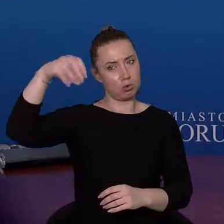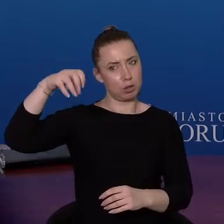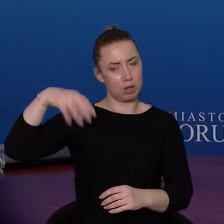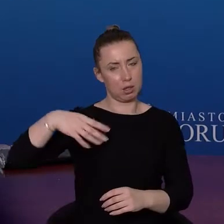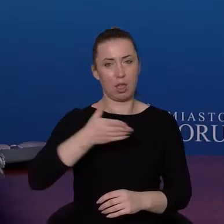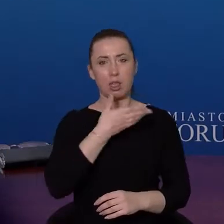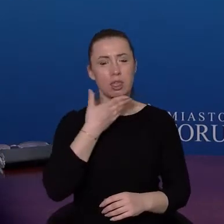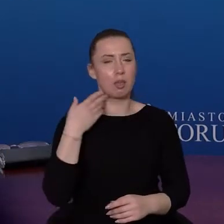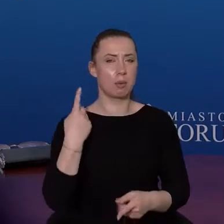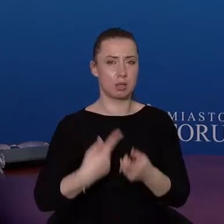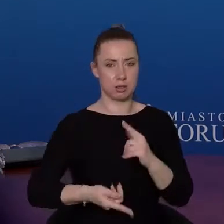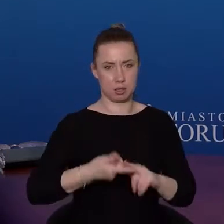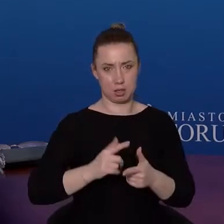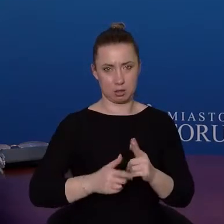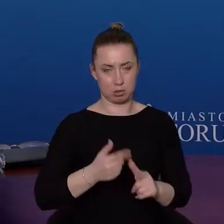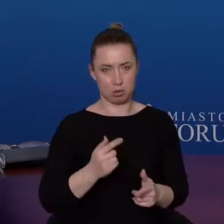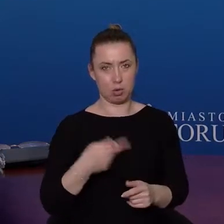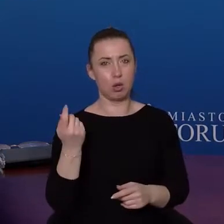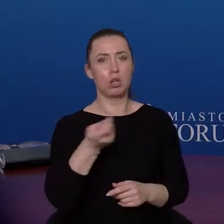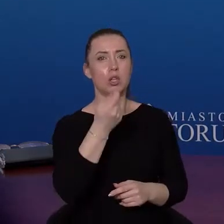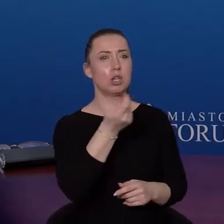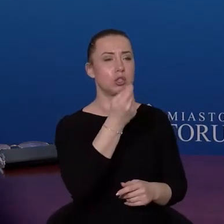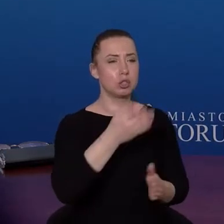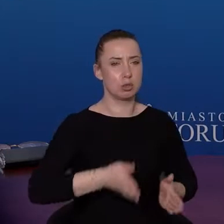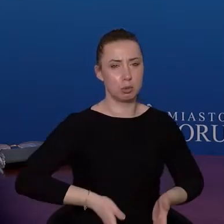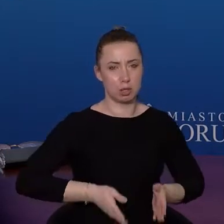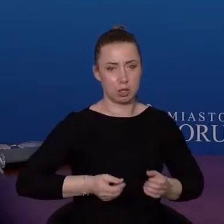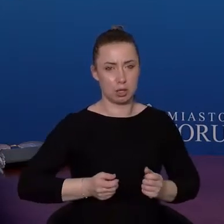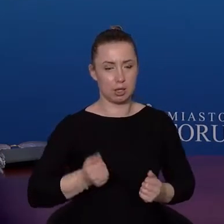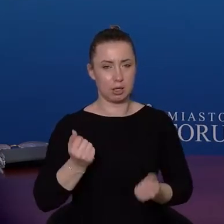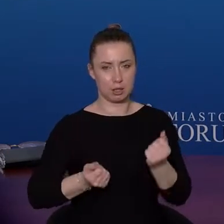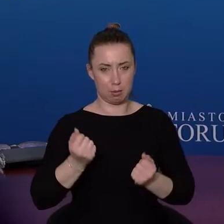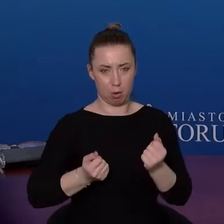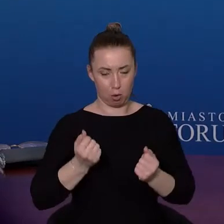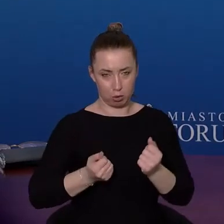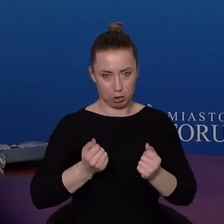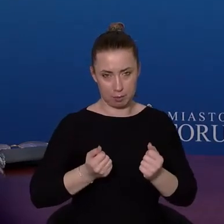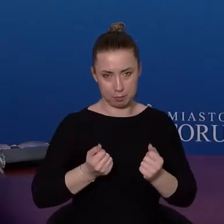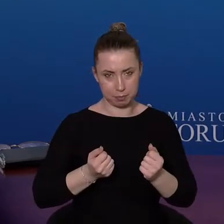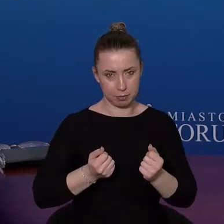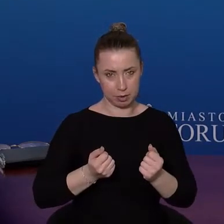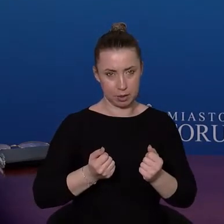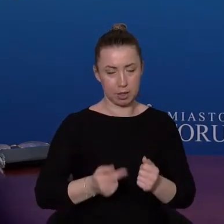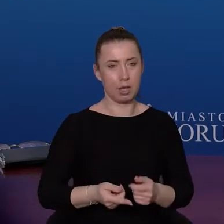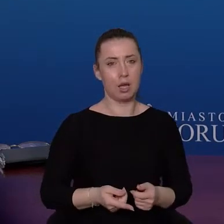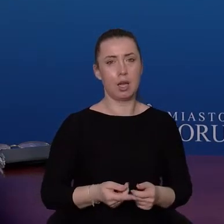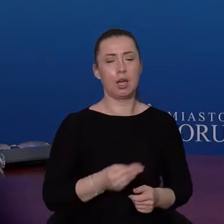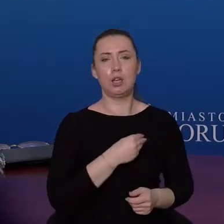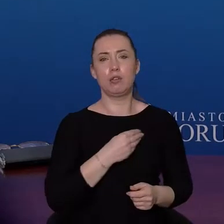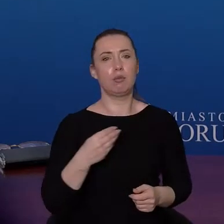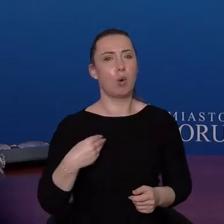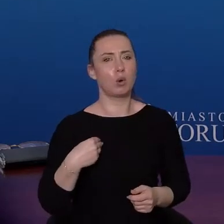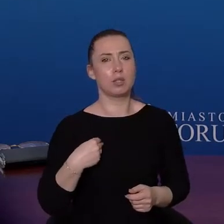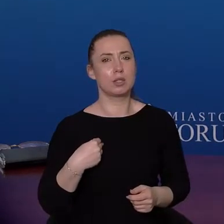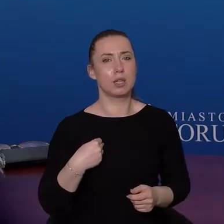no byłoby nadmierne. Jeździmy po szosach, poza terenami miejskimi. Żadna szosa w Polsce nie jest